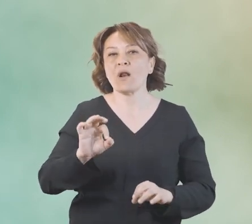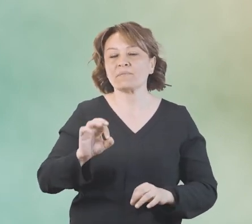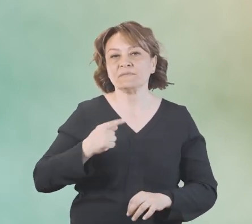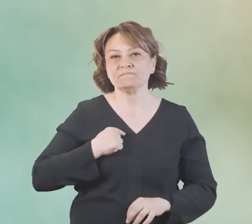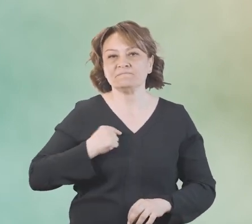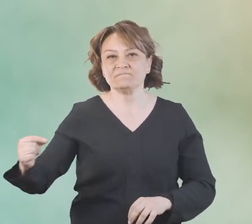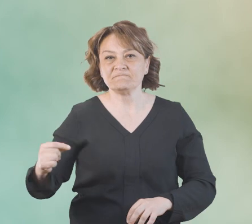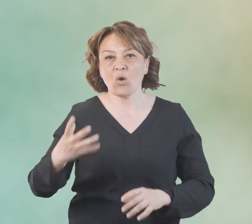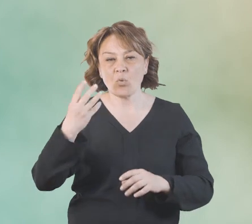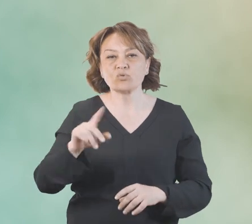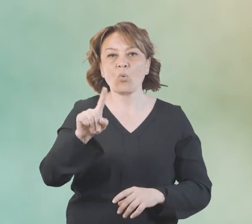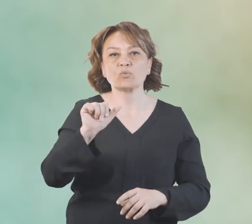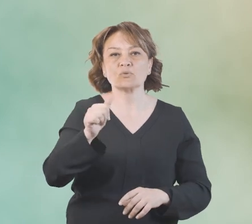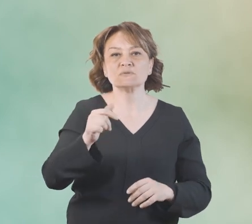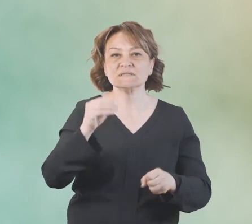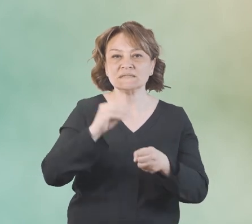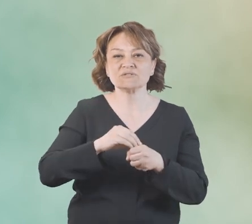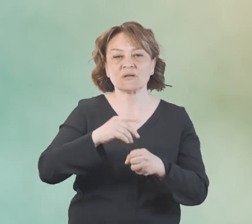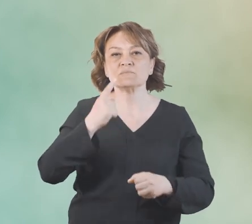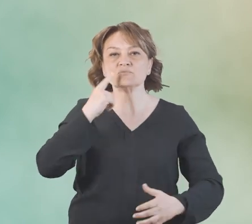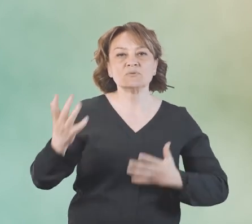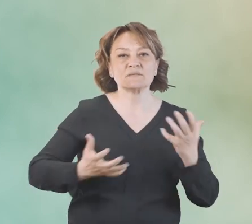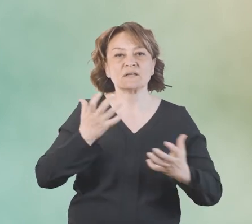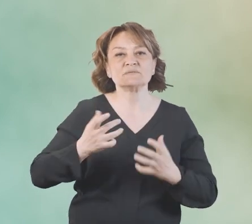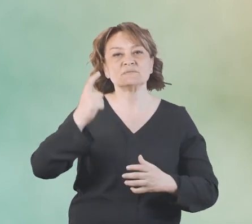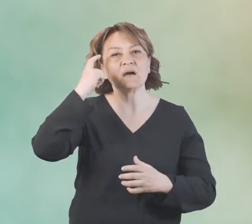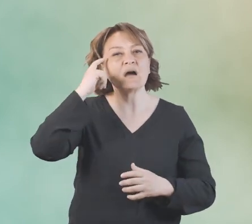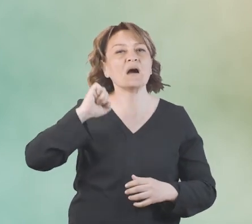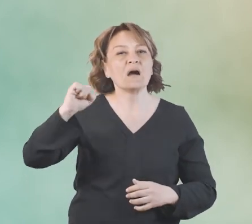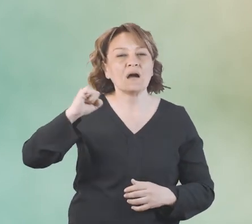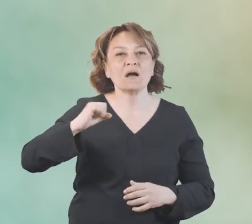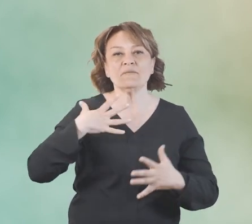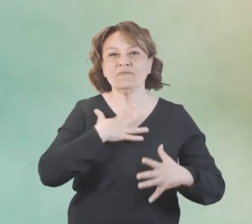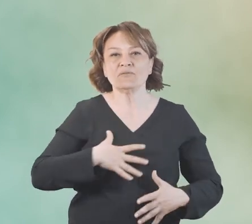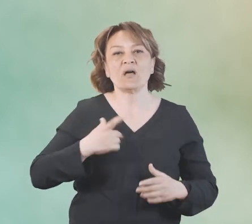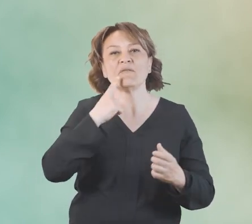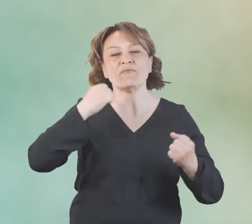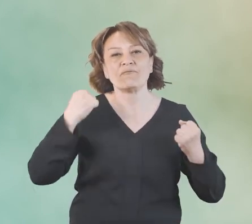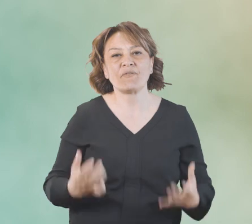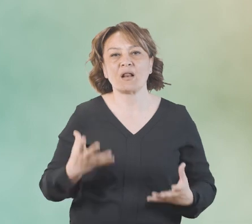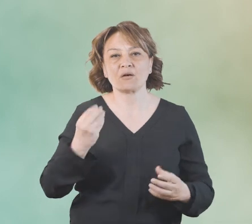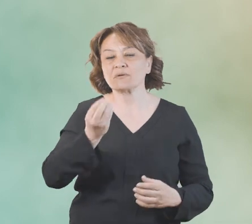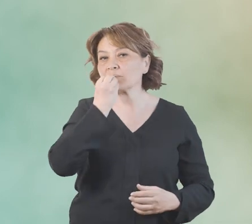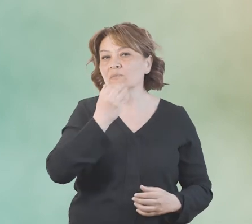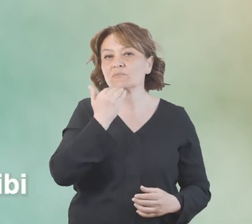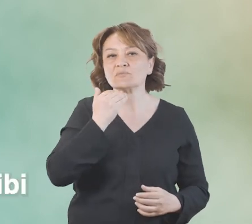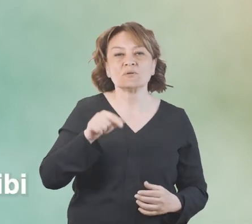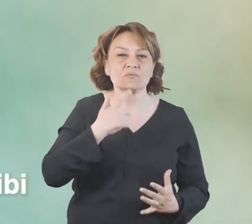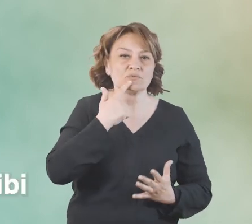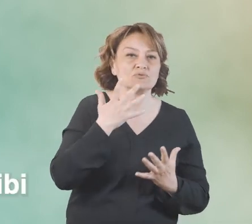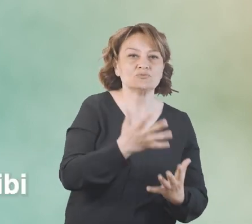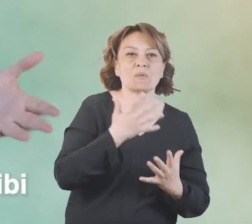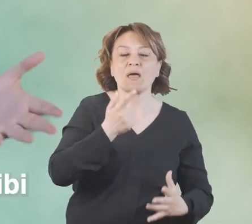vücuttan çıkarıldıktan sonra 10 gün içinde yüksek ateş, baş ağrısı, kas ağrısı, eklem ağrısı, halsizlik, iştahsızlık,